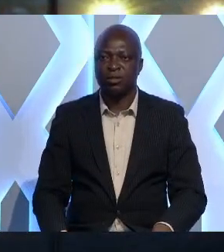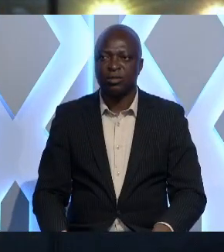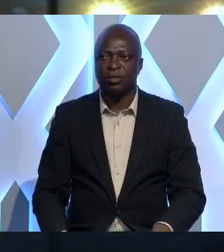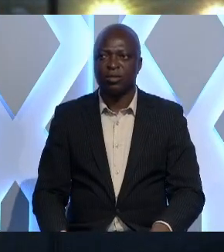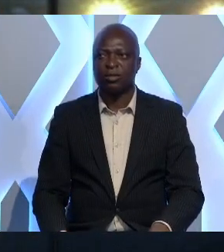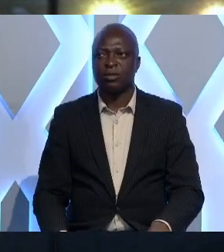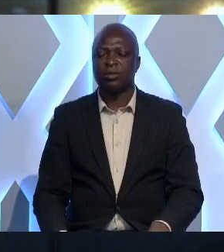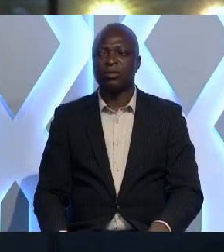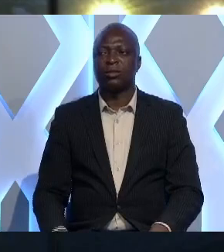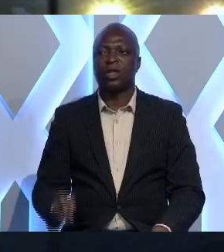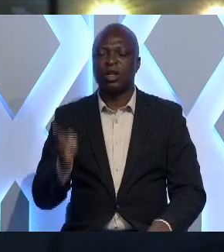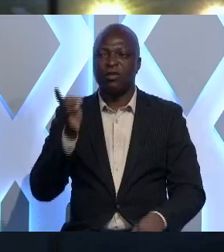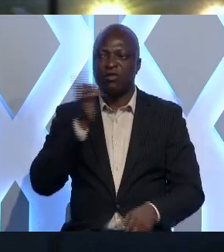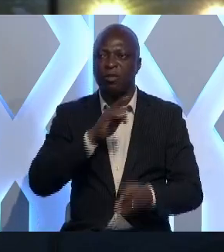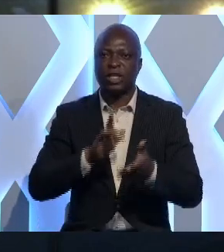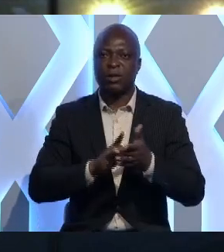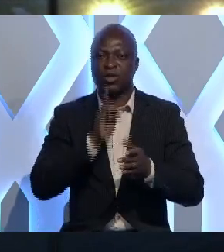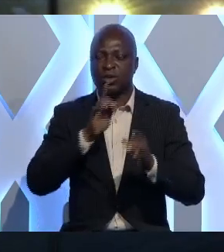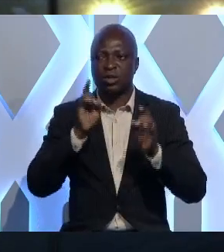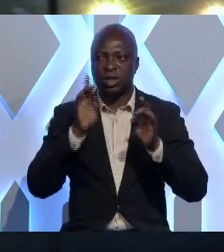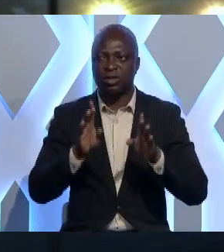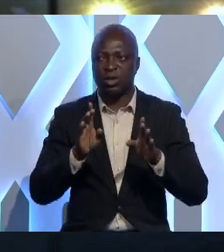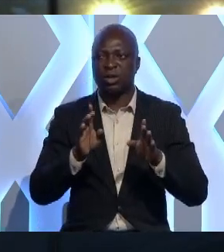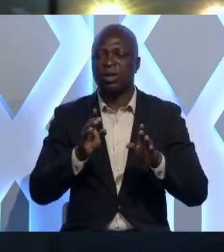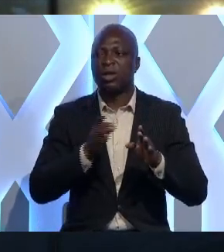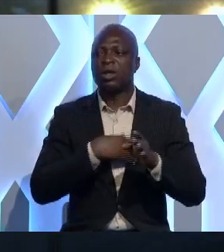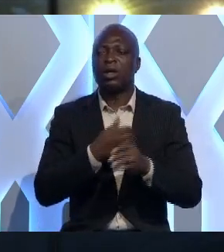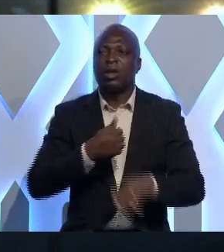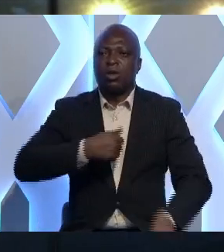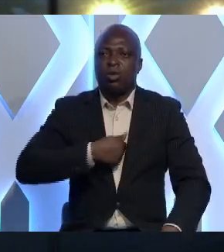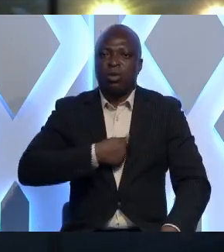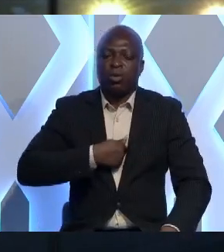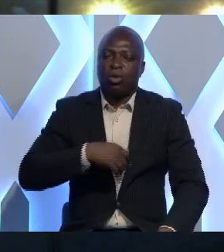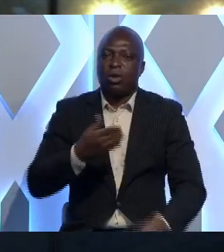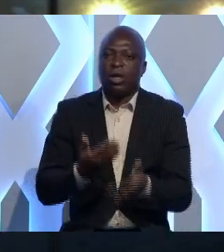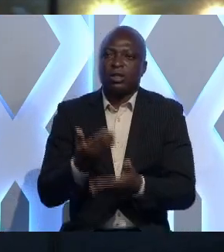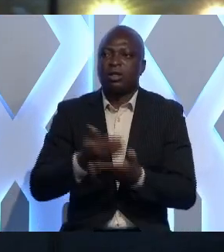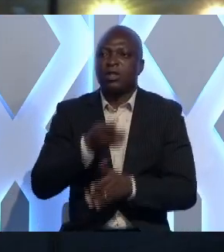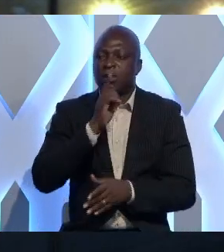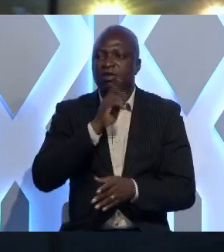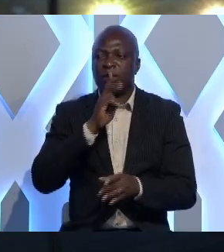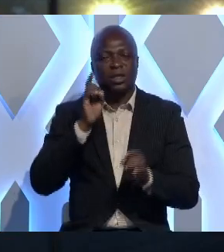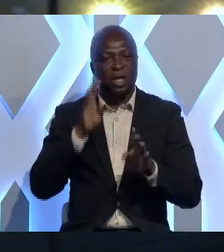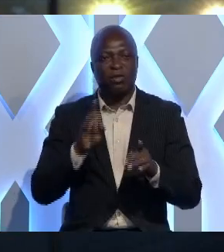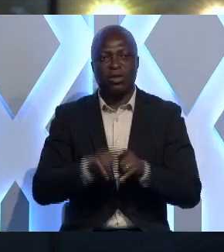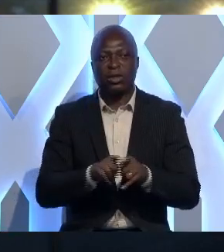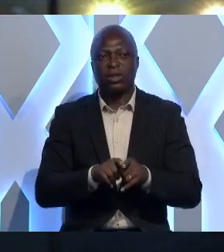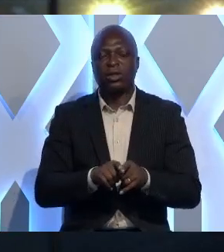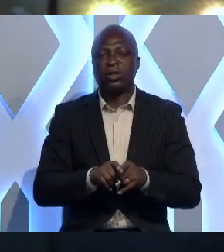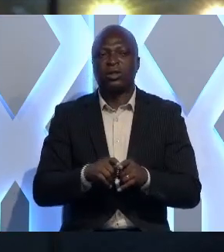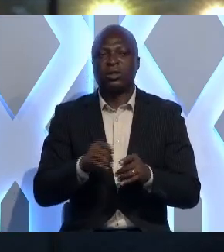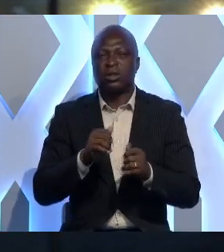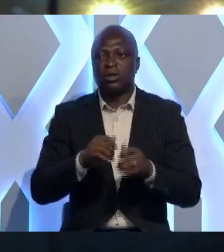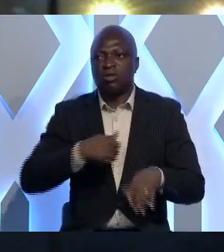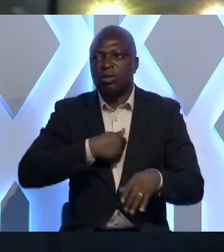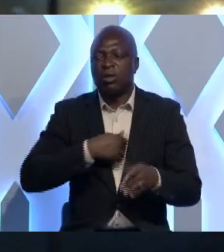Les faux médicaments sont dangereux et l'automédication l'est tout autant. Oui, se traiter sans soi